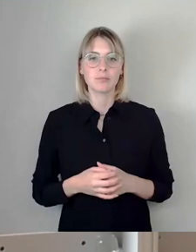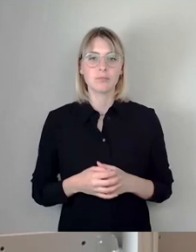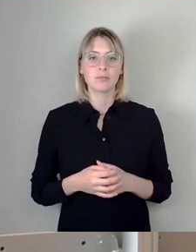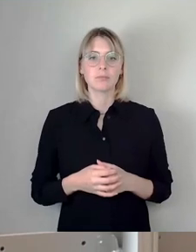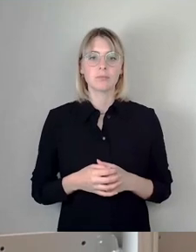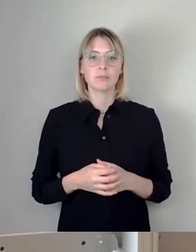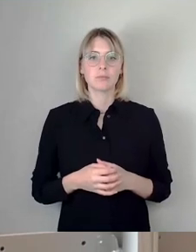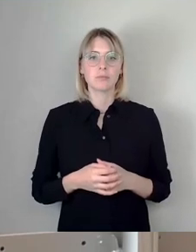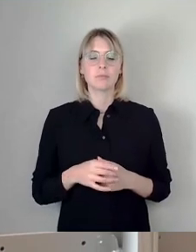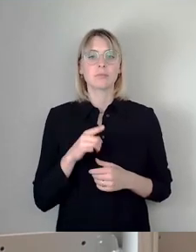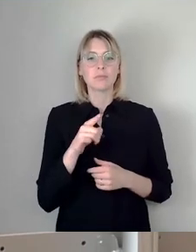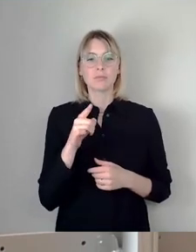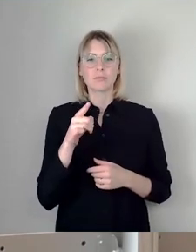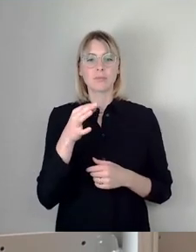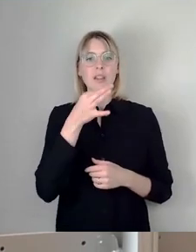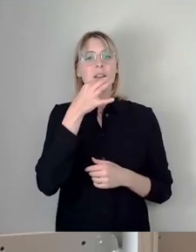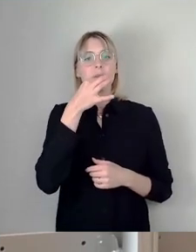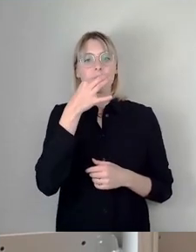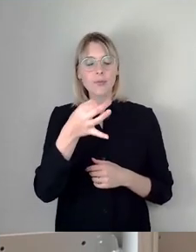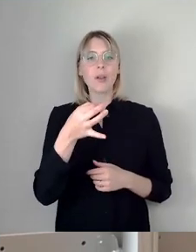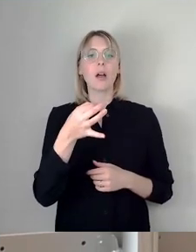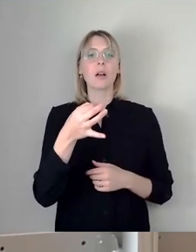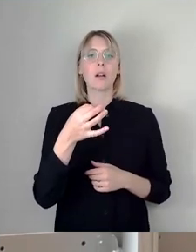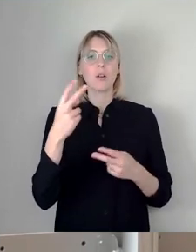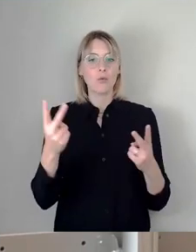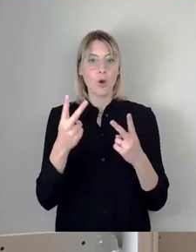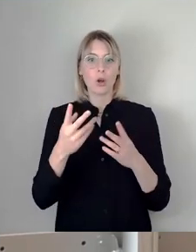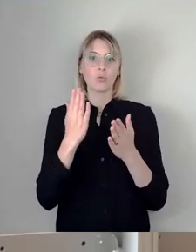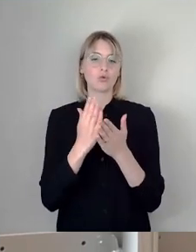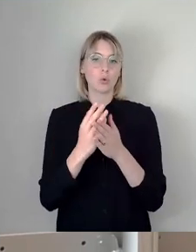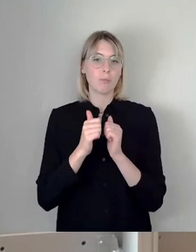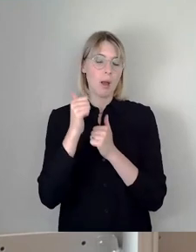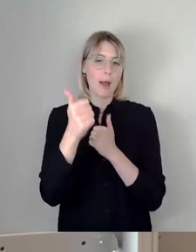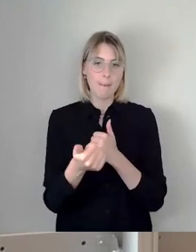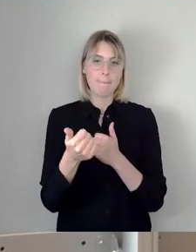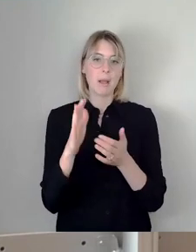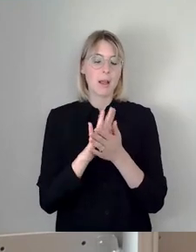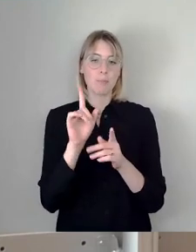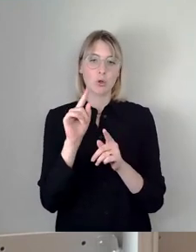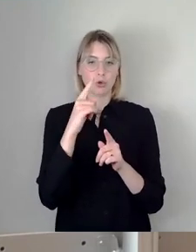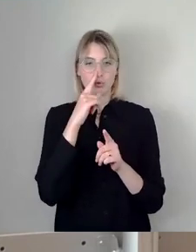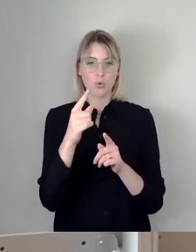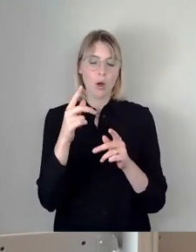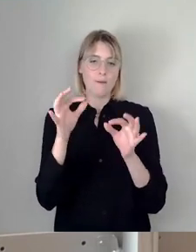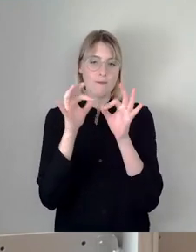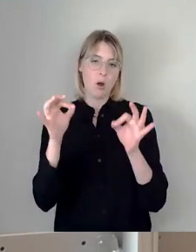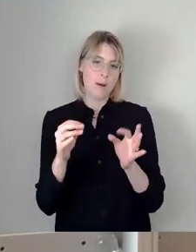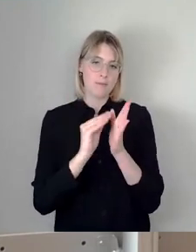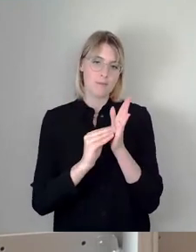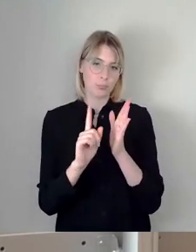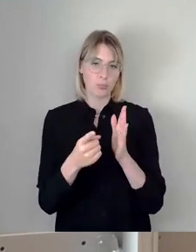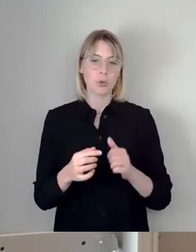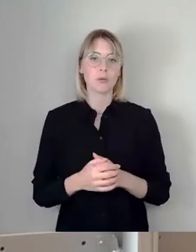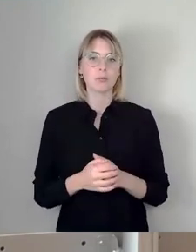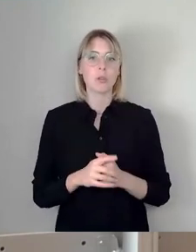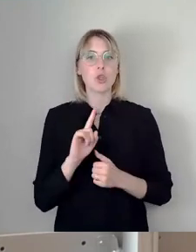Frage, klar, wir sind inzwischen in den Förderungen schon verpflichtend wesentlich weiter, also auch eine Formalie. Kommen wir noch mal zu dieser Richtlinie nachhaltiges bauen.